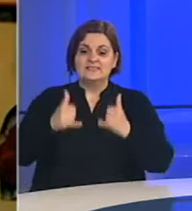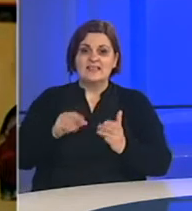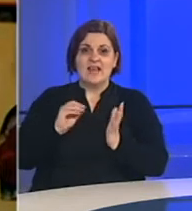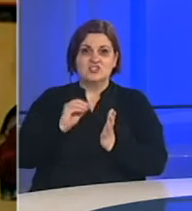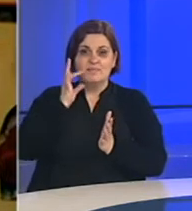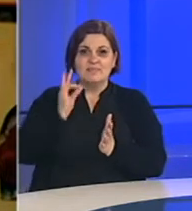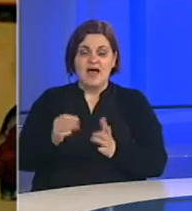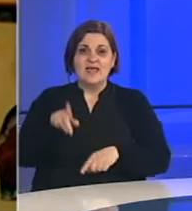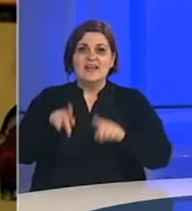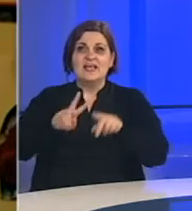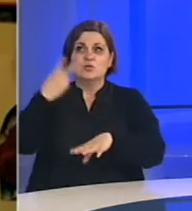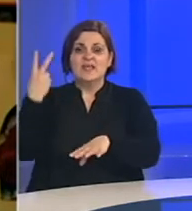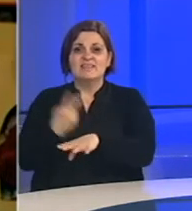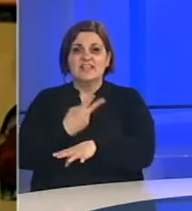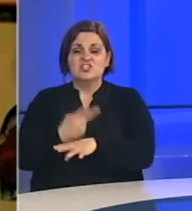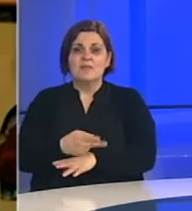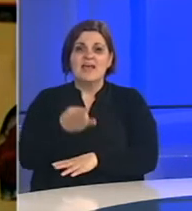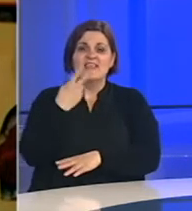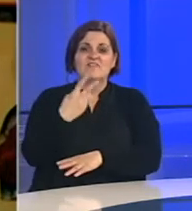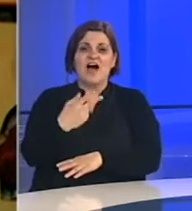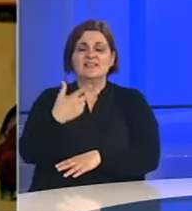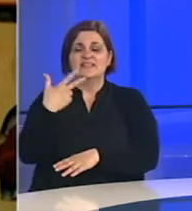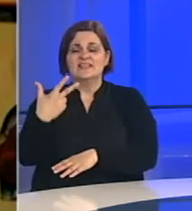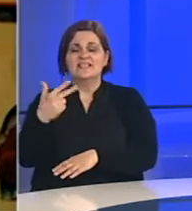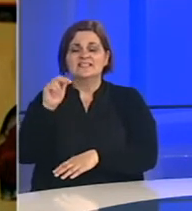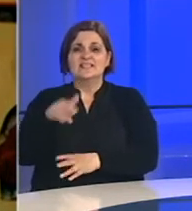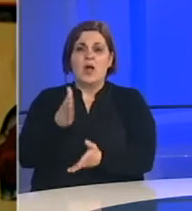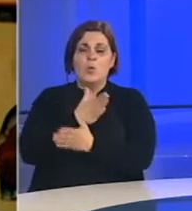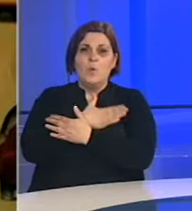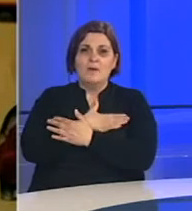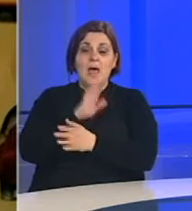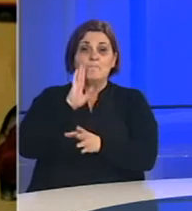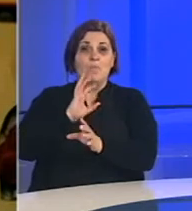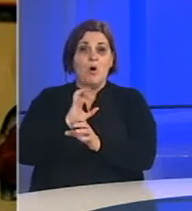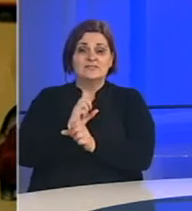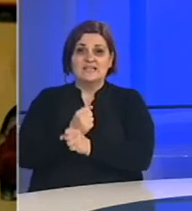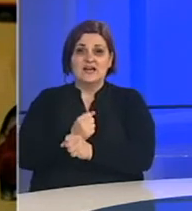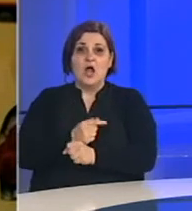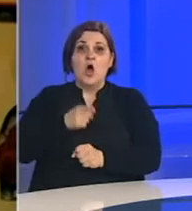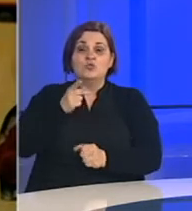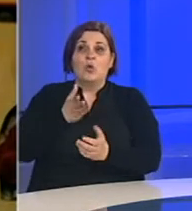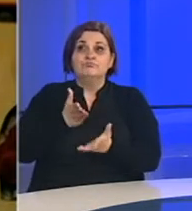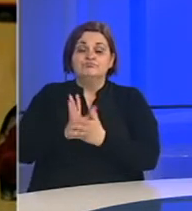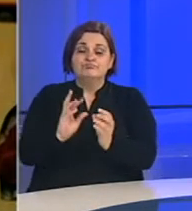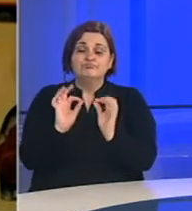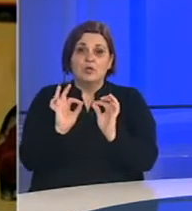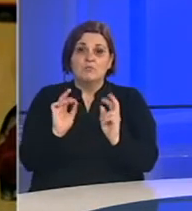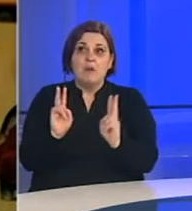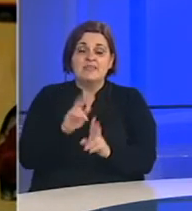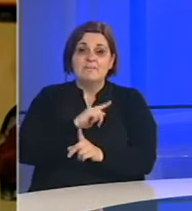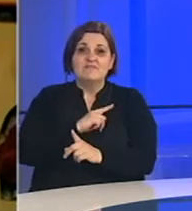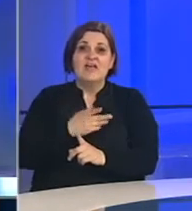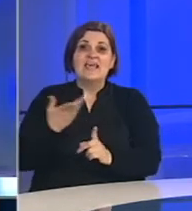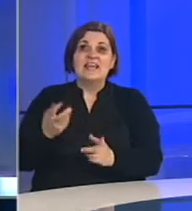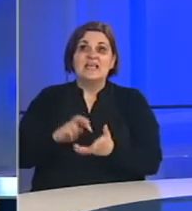danom. neke druge države imaju 20-30 hiljada mrtvih. Bosna i Hercegovina je tu prošla dobro i tu su se